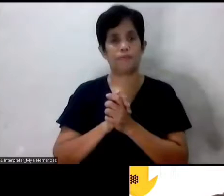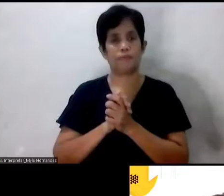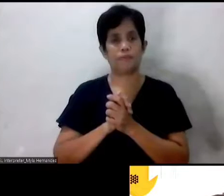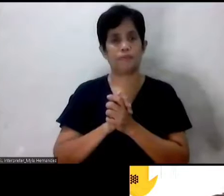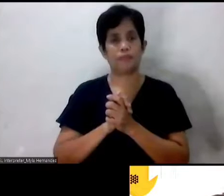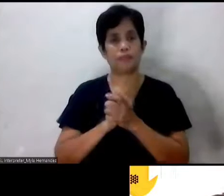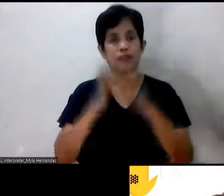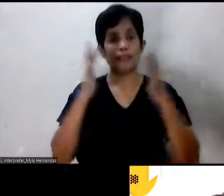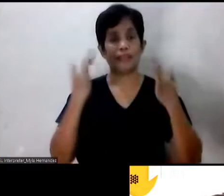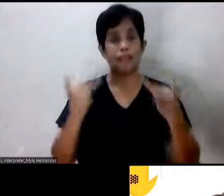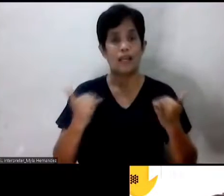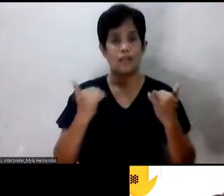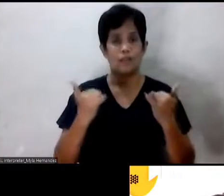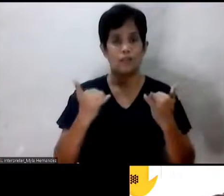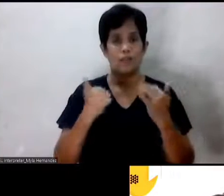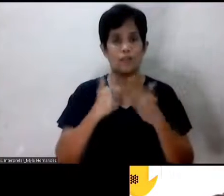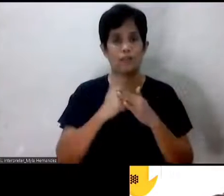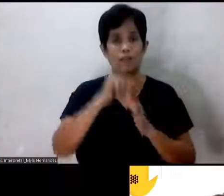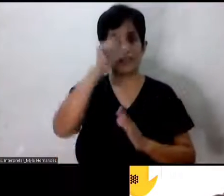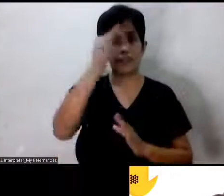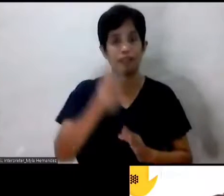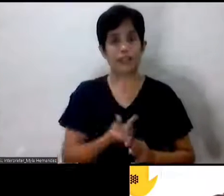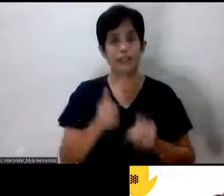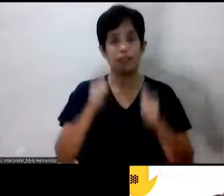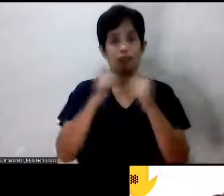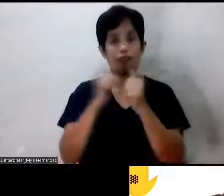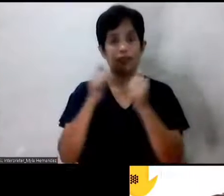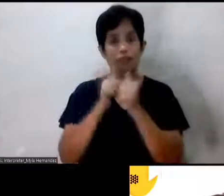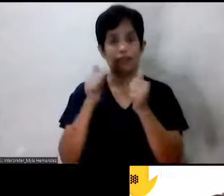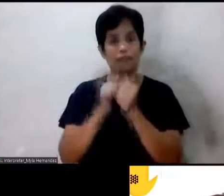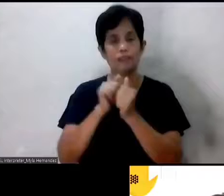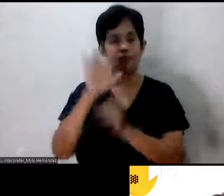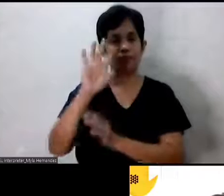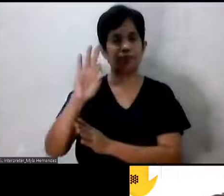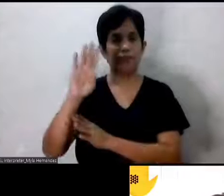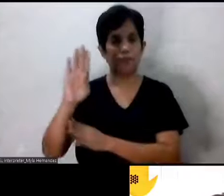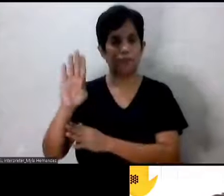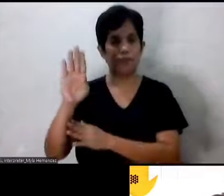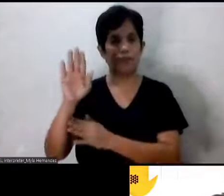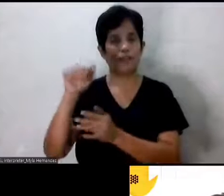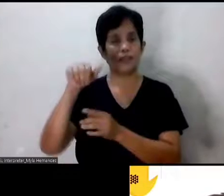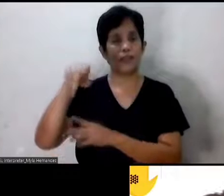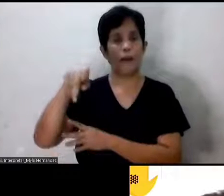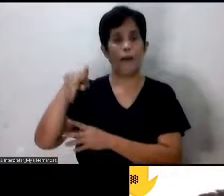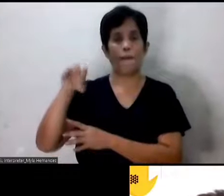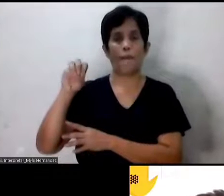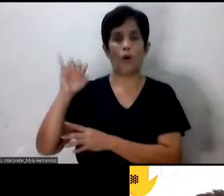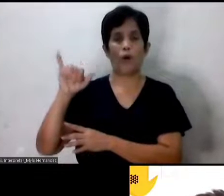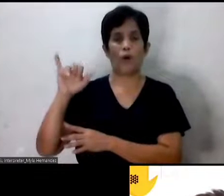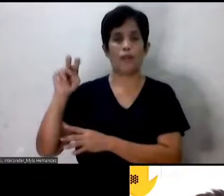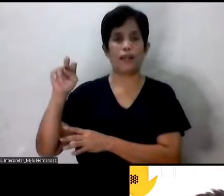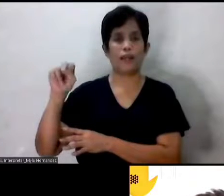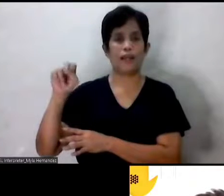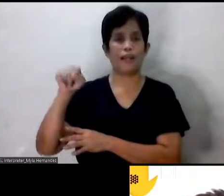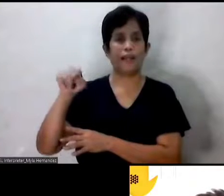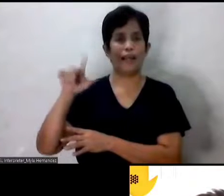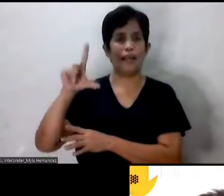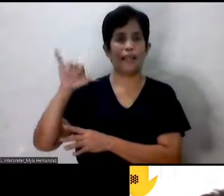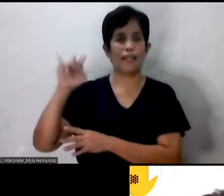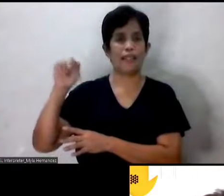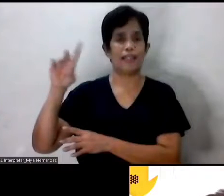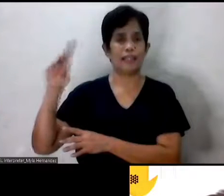At ngayon po, binabati na rin natin yung ating mga kasama na nandyan na po sila sa Facebook. Nandyan na agad si Poyen, si Linda, si